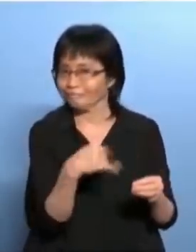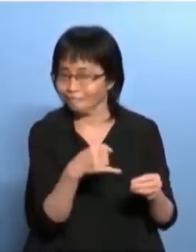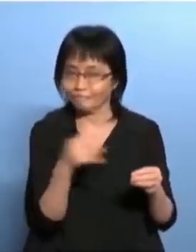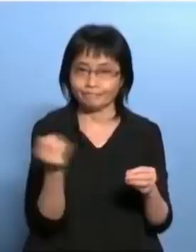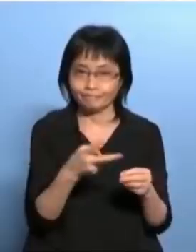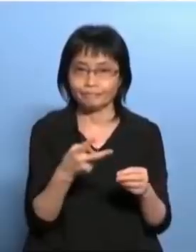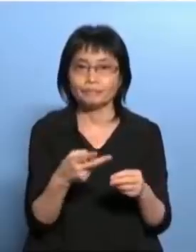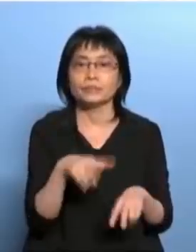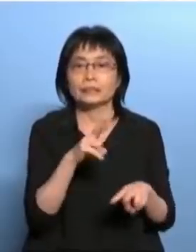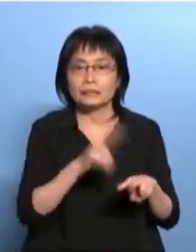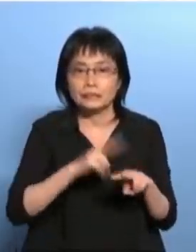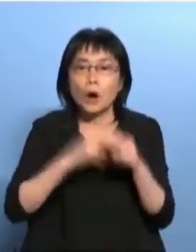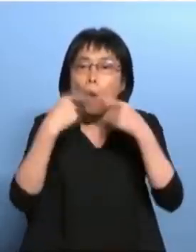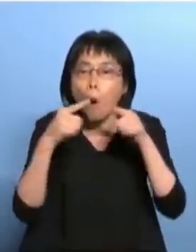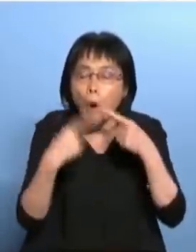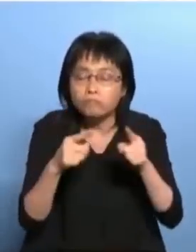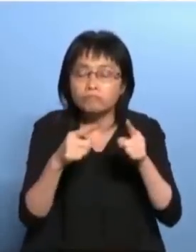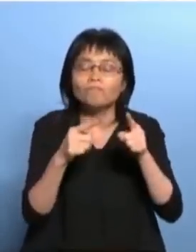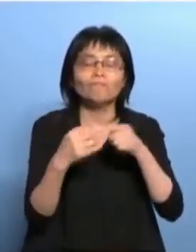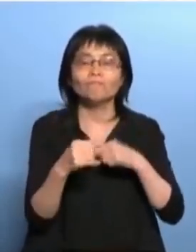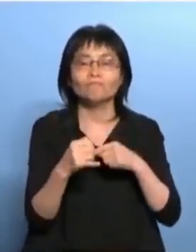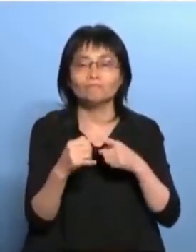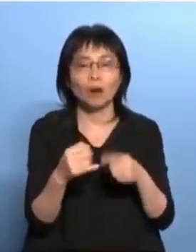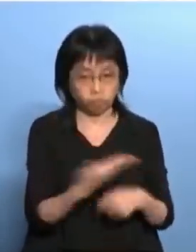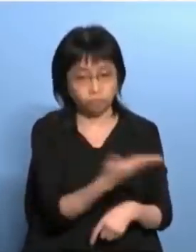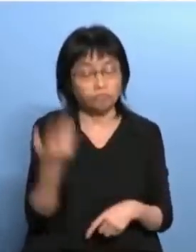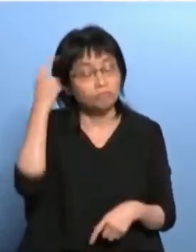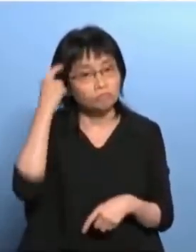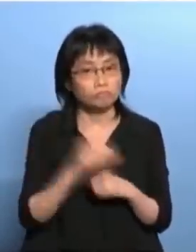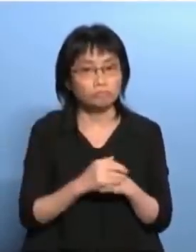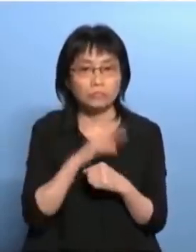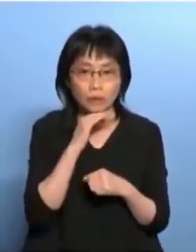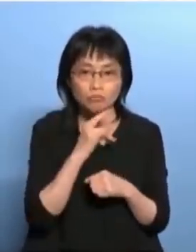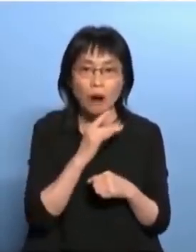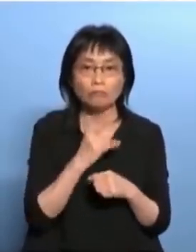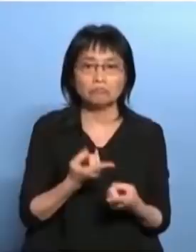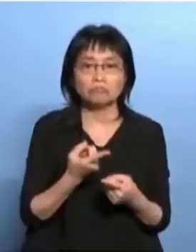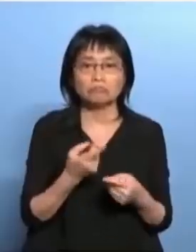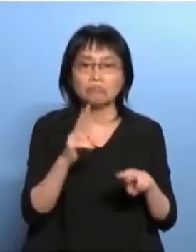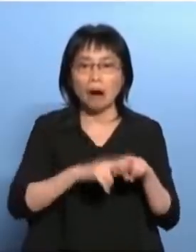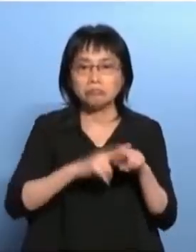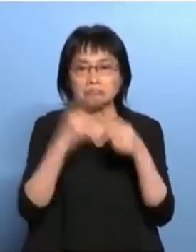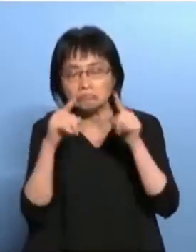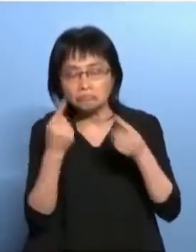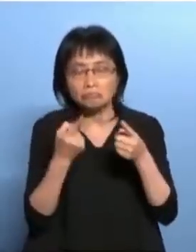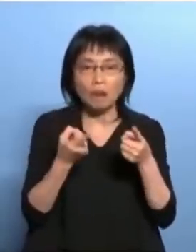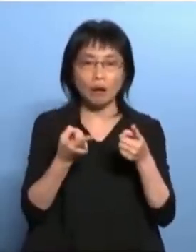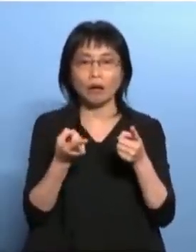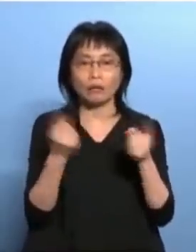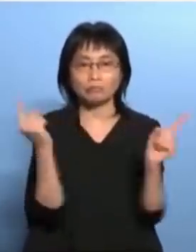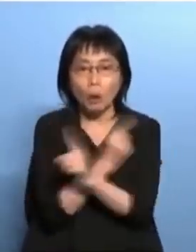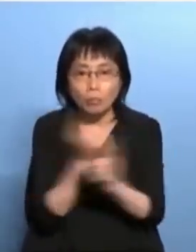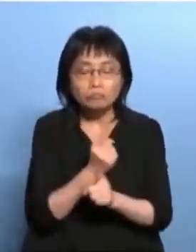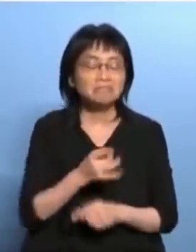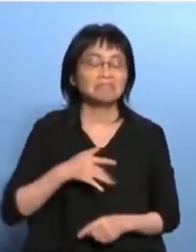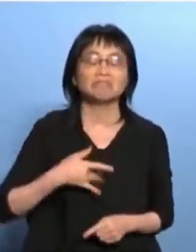法没用的你以为过了个国歌法香港人会哎呀 要见到个国歌